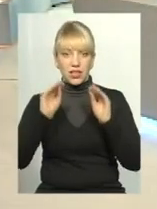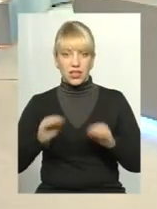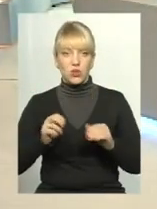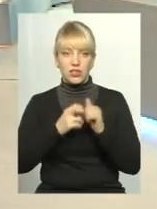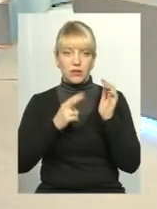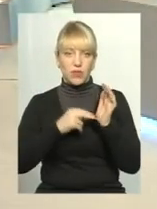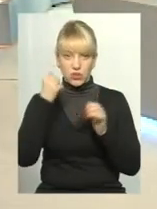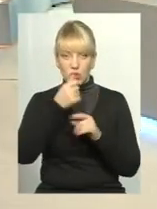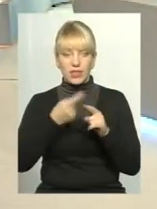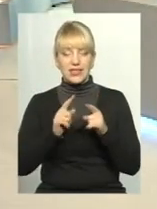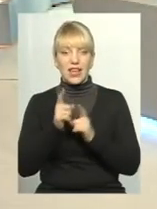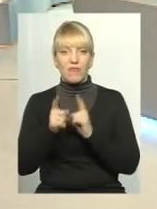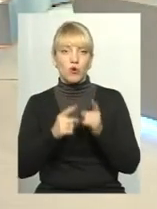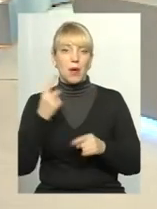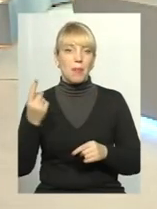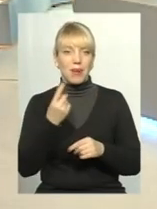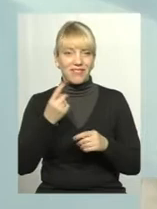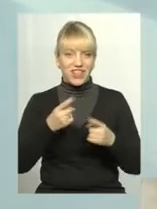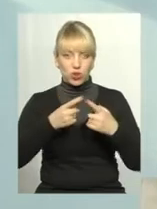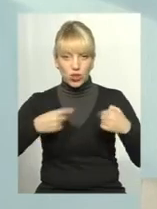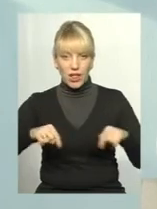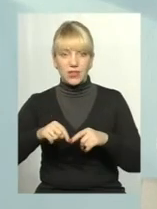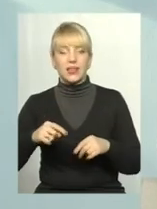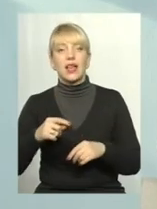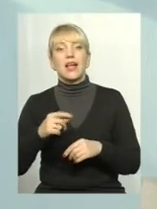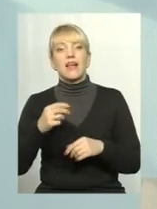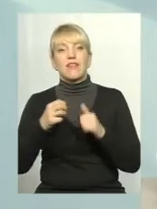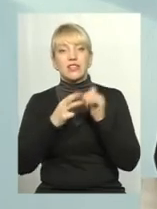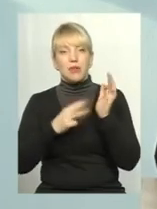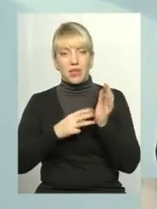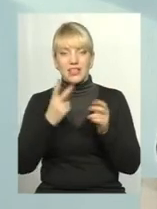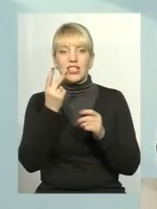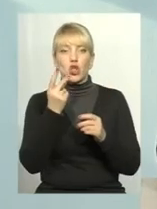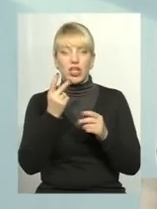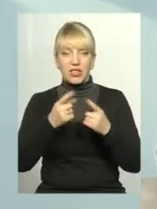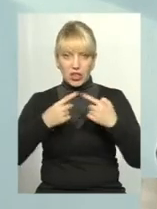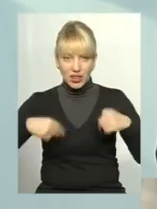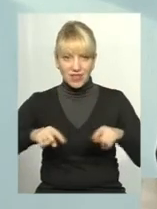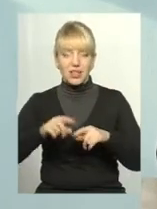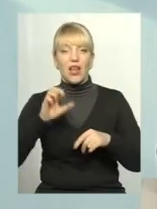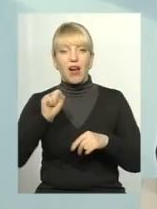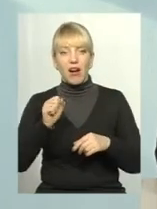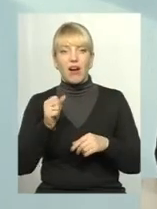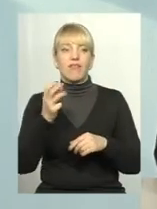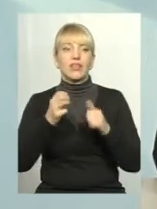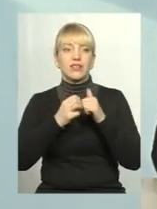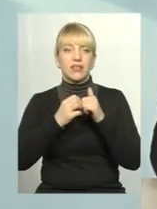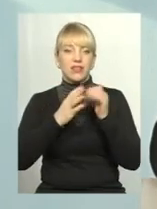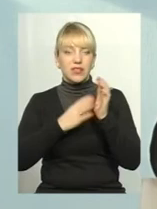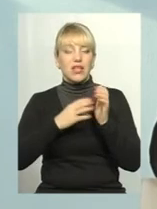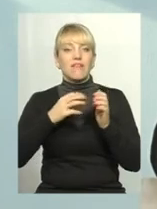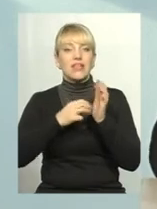реформа первинної ленки, 18-й рік – це реформа вторинної ленки, і 19-й рік – реформа третинної ленки.